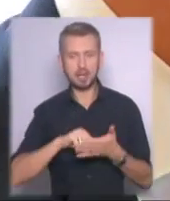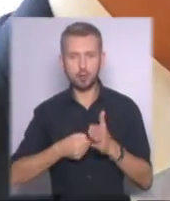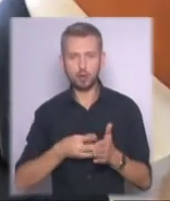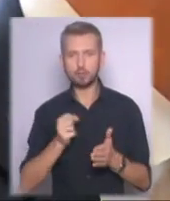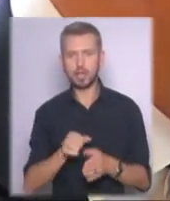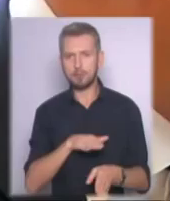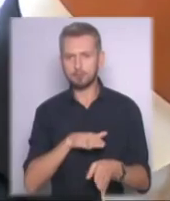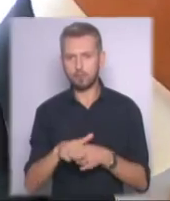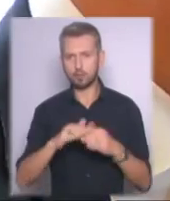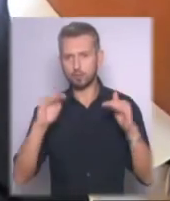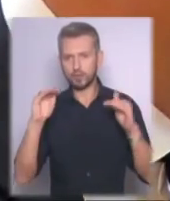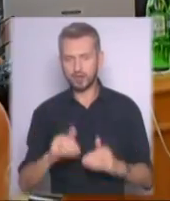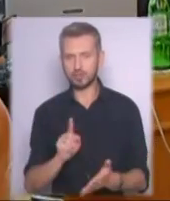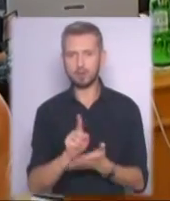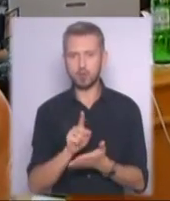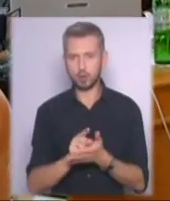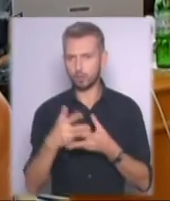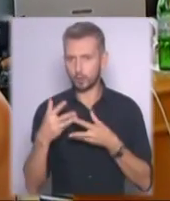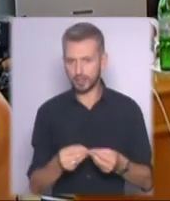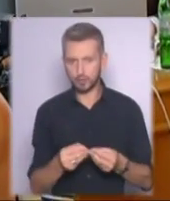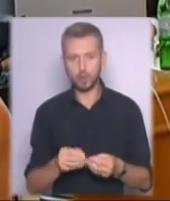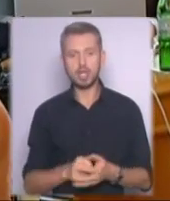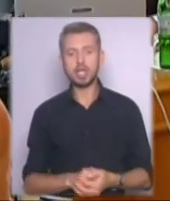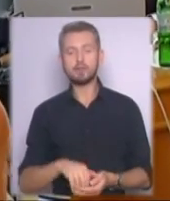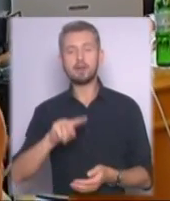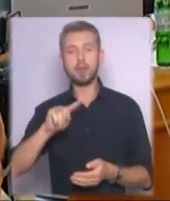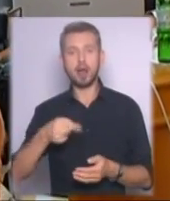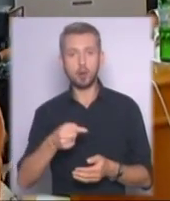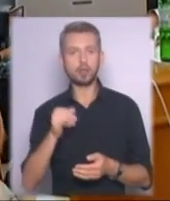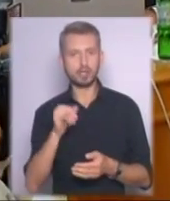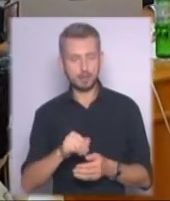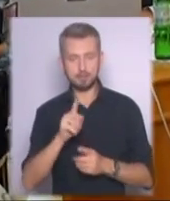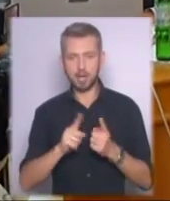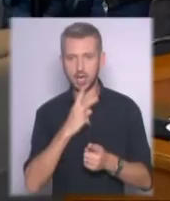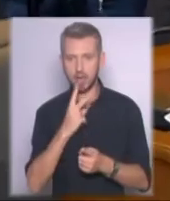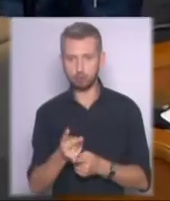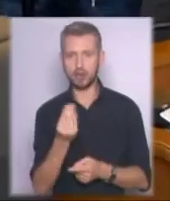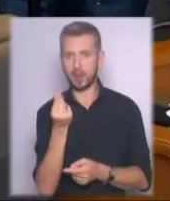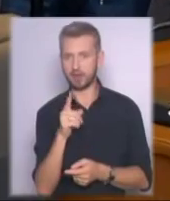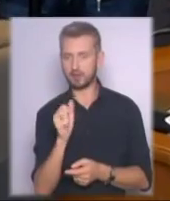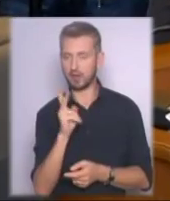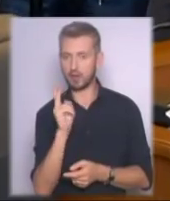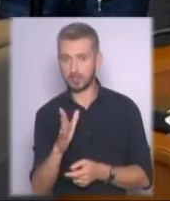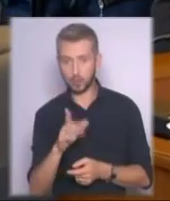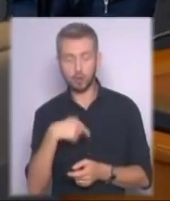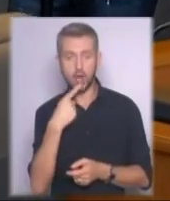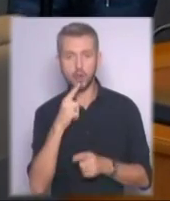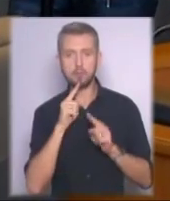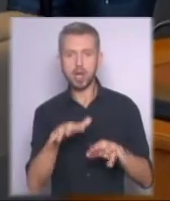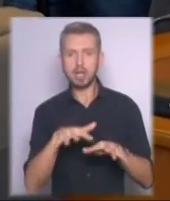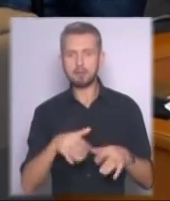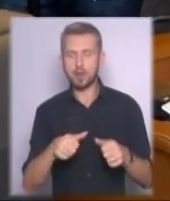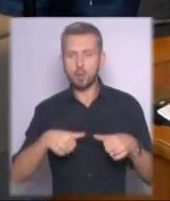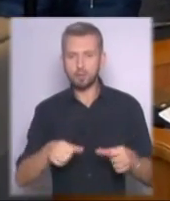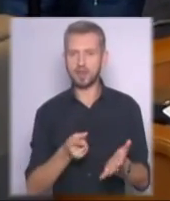радикальному зниженні податкового тиску. Вимагають очільники фракцій і переглянути комунальні тарифи. Запевняють, парламентська комісія довела їх за